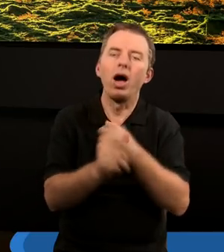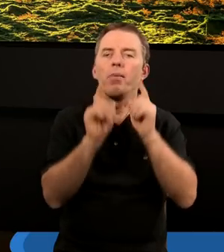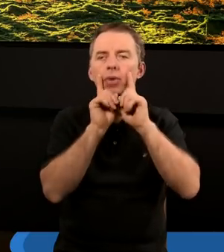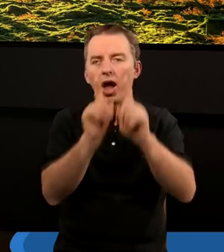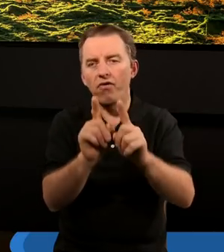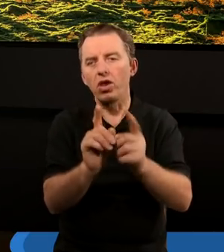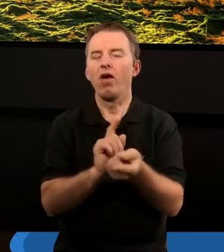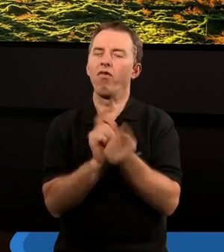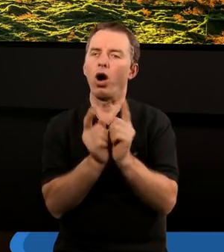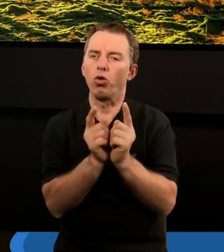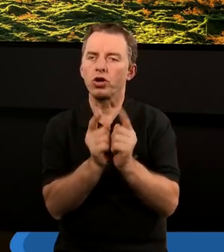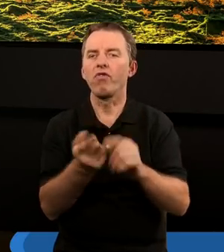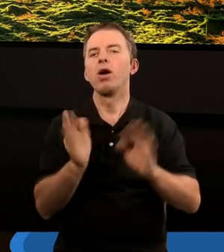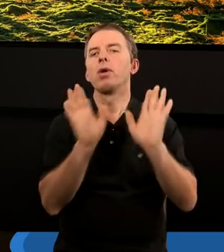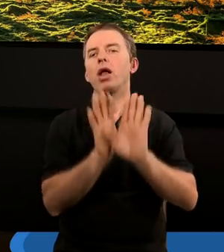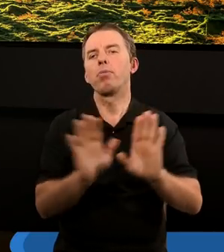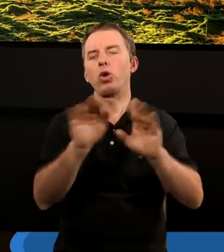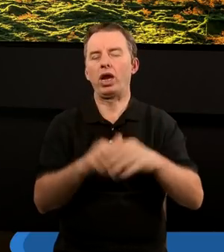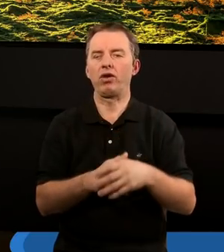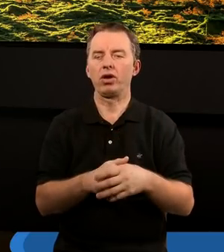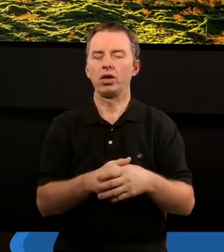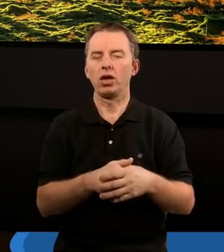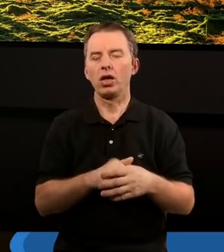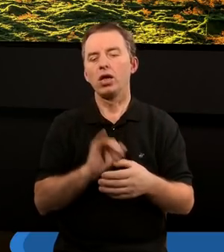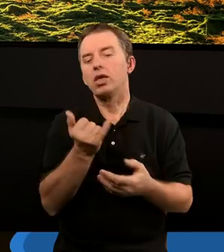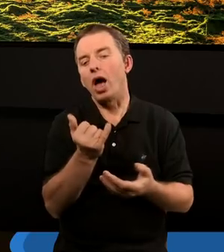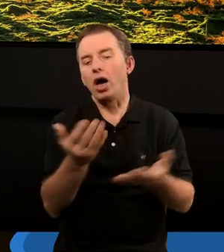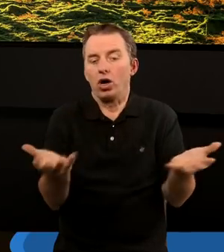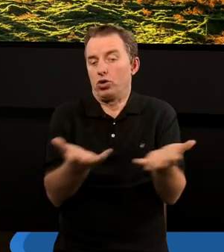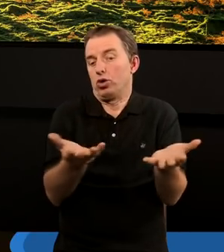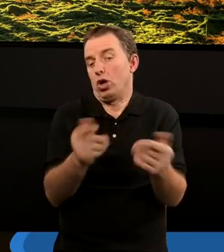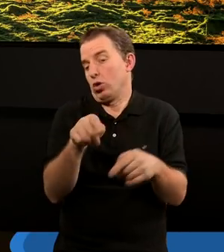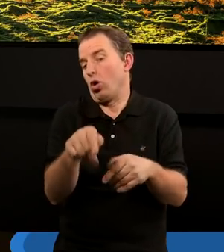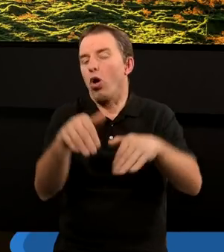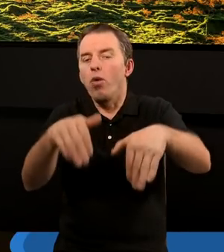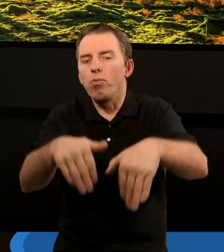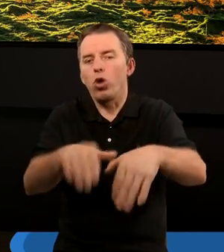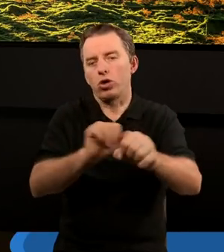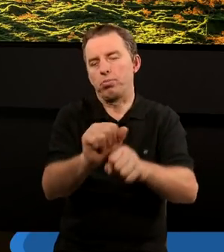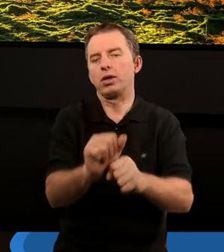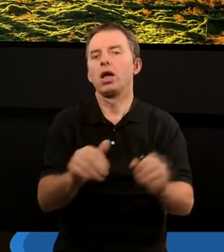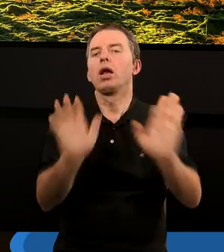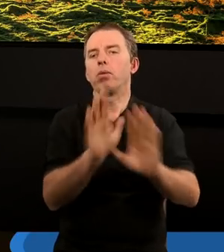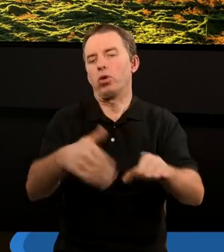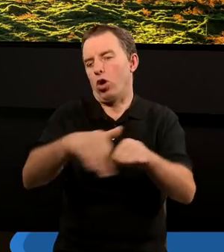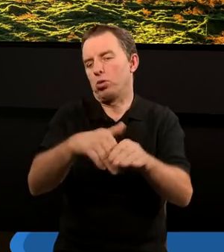prawdziwym, fałszywym nabożeństwie. Jak i gdzie można te nabożeństwa odbywać